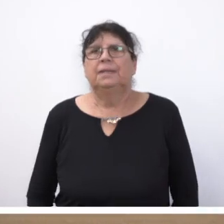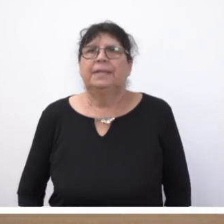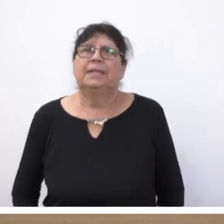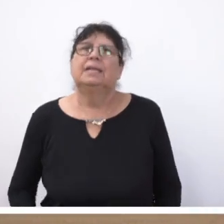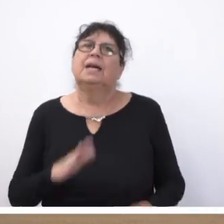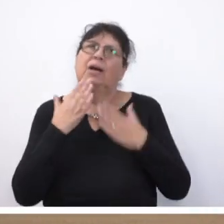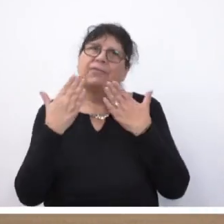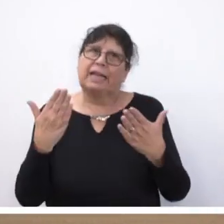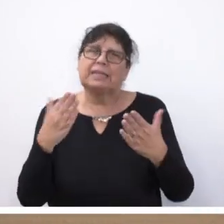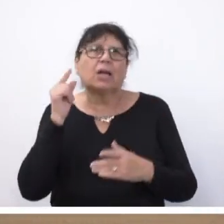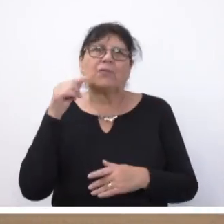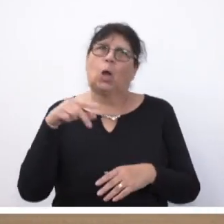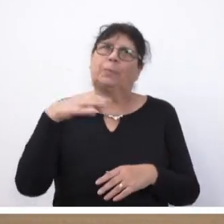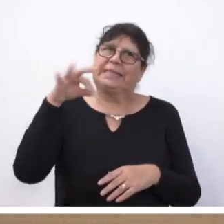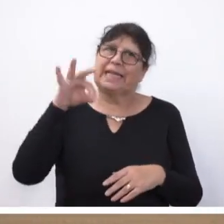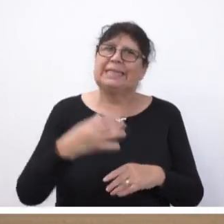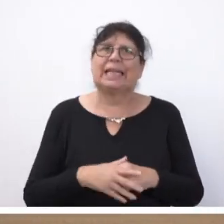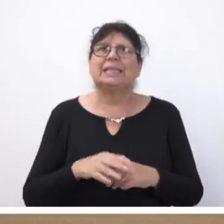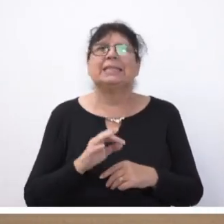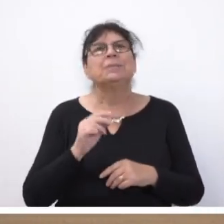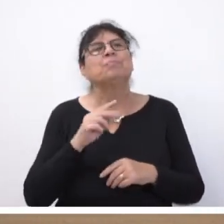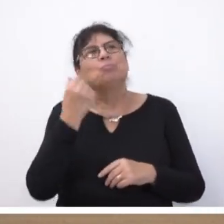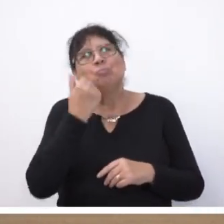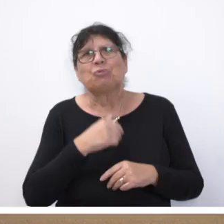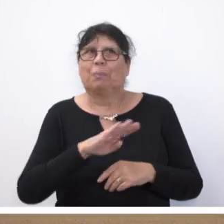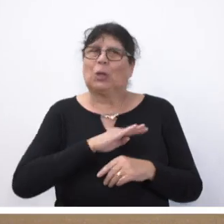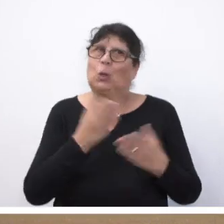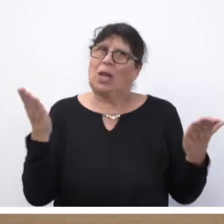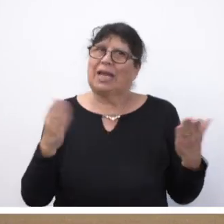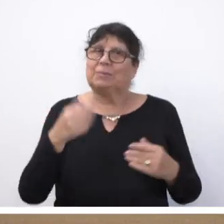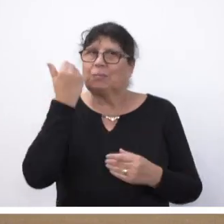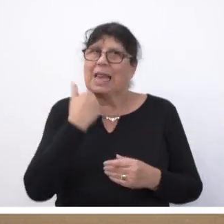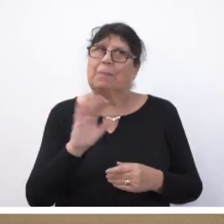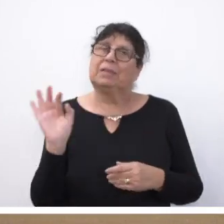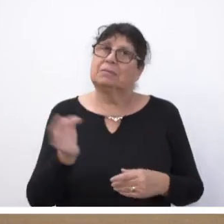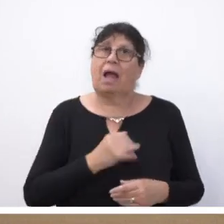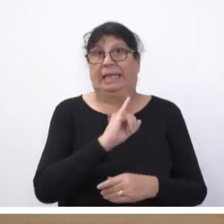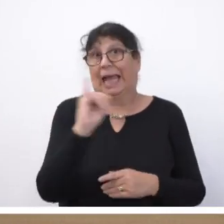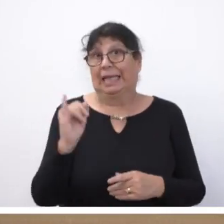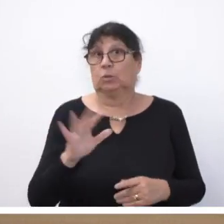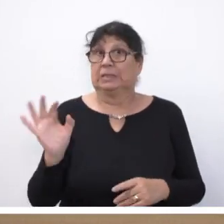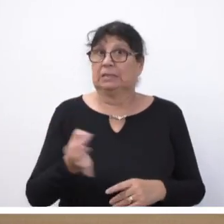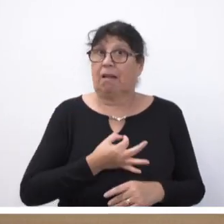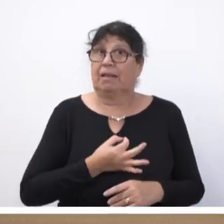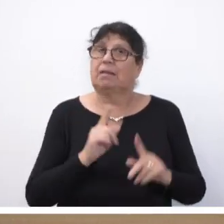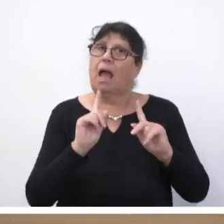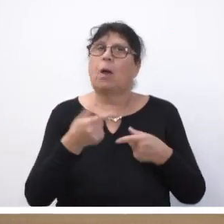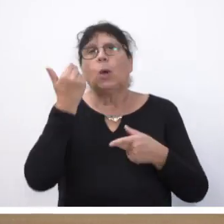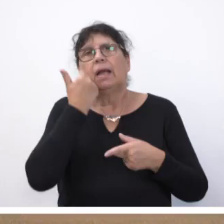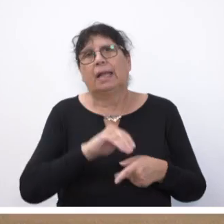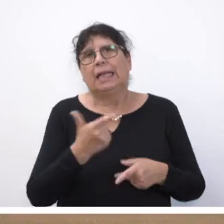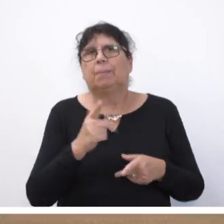Vielen Dank, Frau Präsidentin, geschätzte Kolleginnen und Kollegen, liebe Saarländerinnen und Saarländer, vor allem aber auch liebe